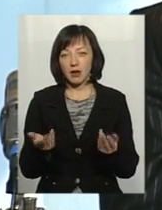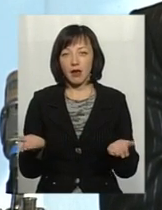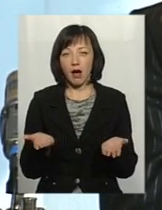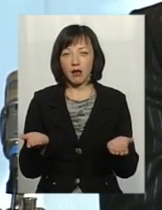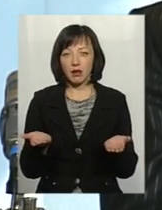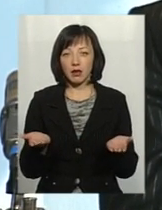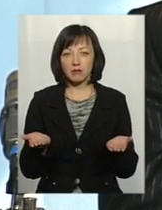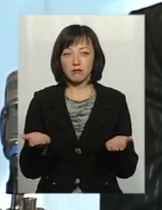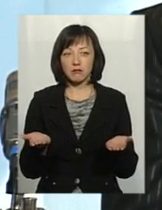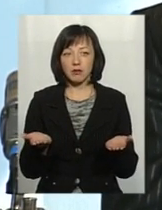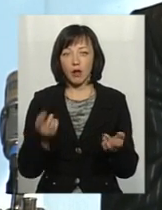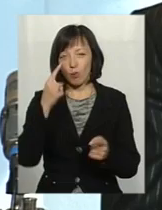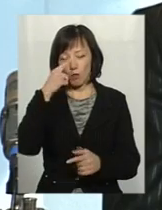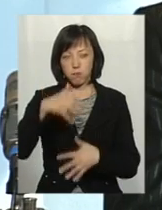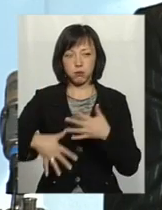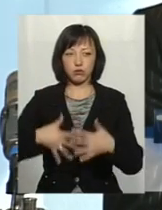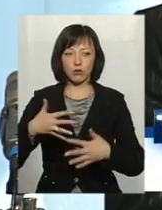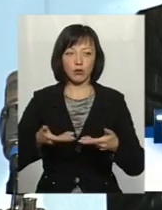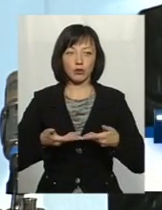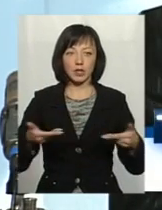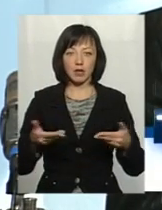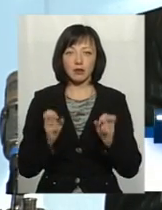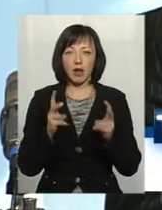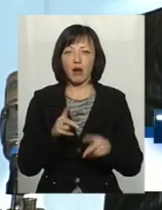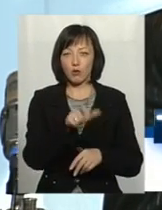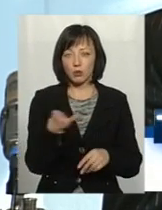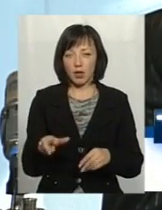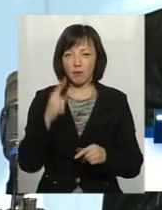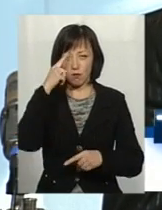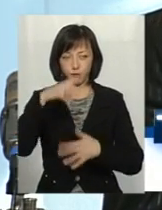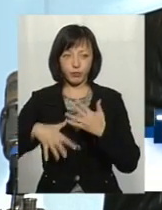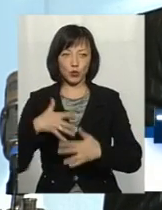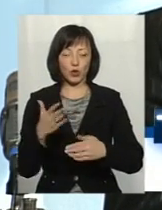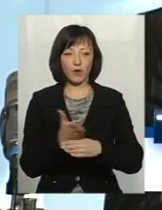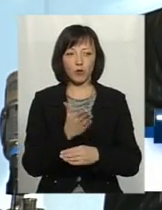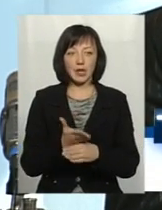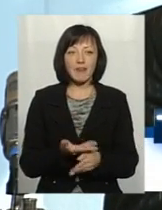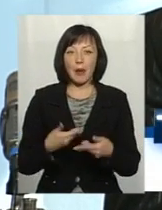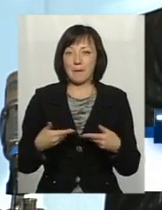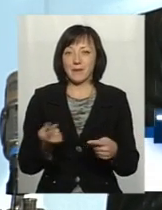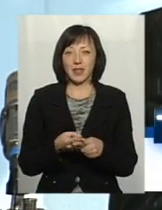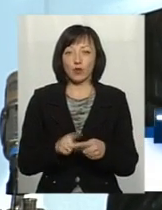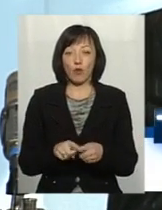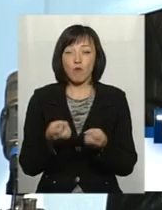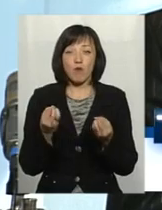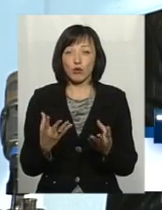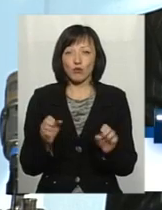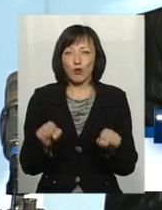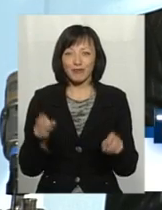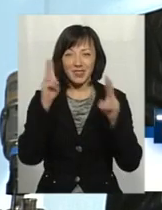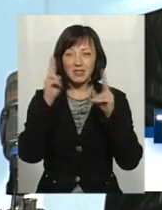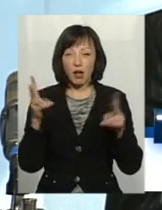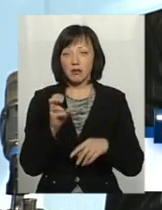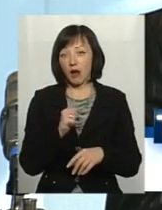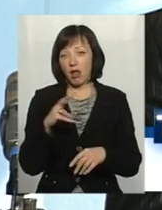які впутують нас, як романи, виробників, ми цього просто можемо і не знати, але